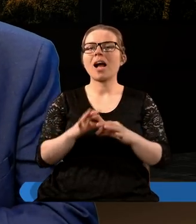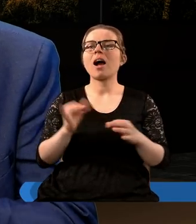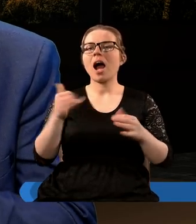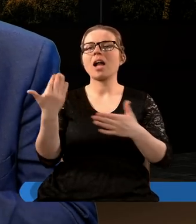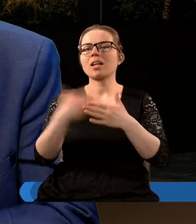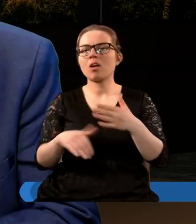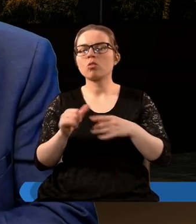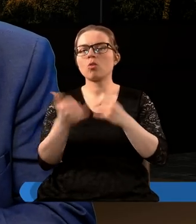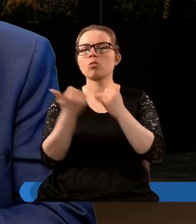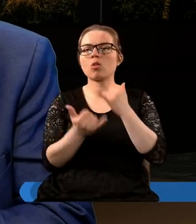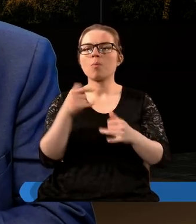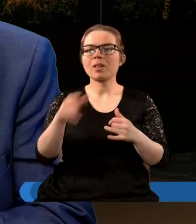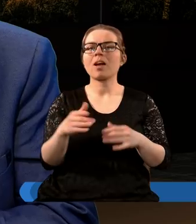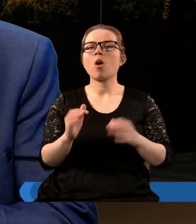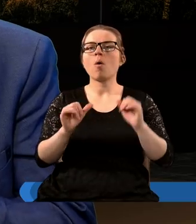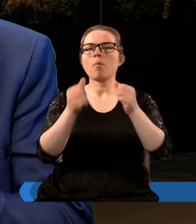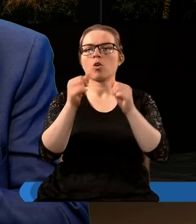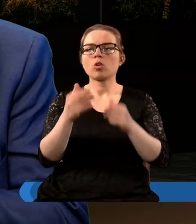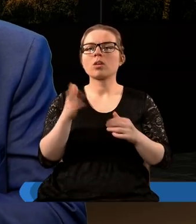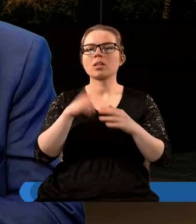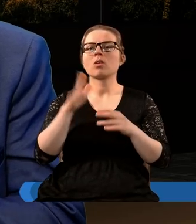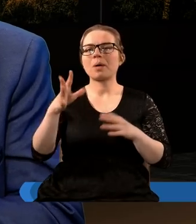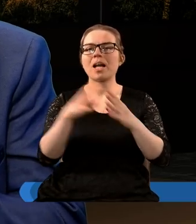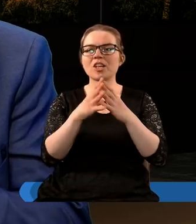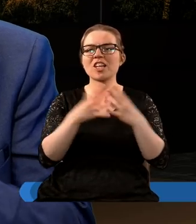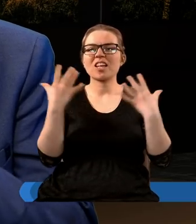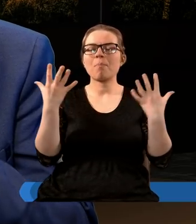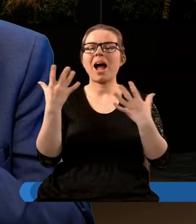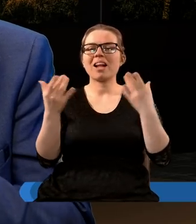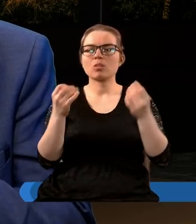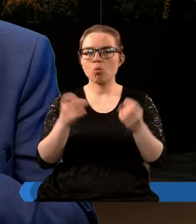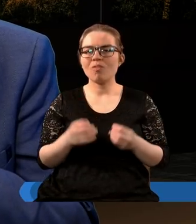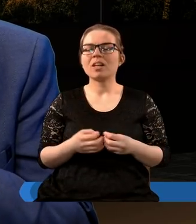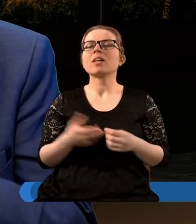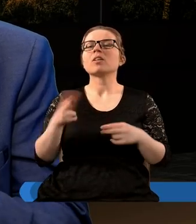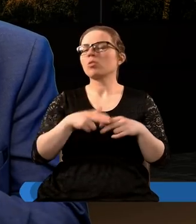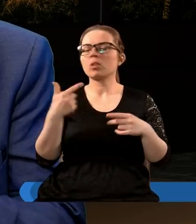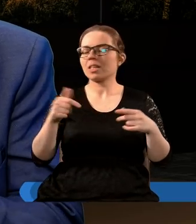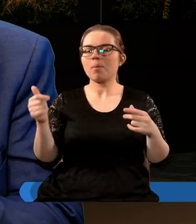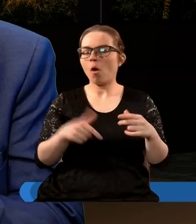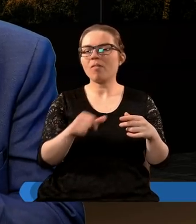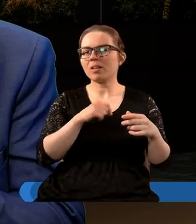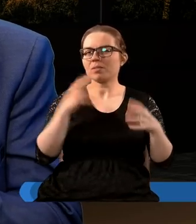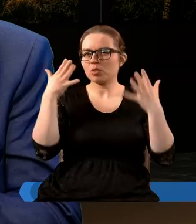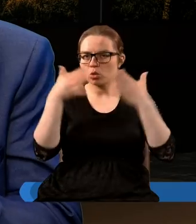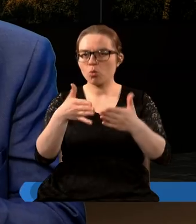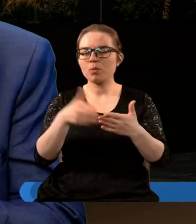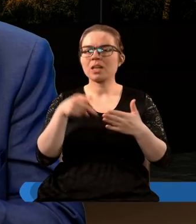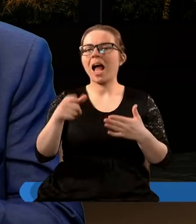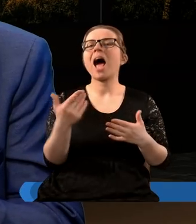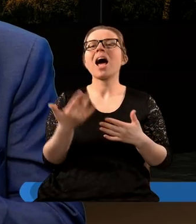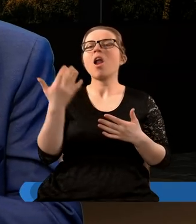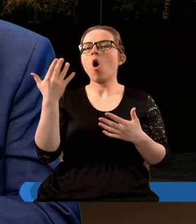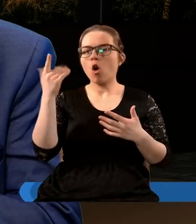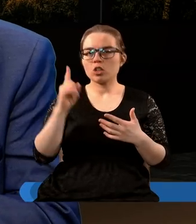końcu są stopy tego posągu które mają dziesięć palcy więc być może tu nie powinniśmy się skupiać na